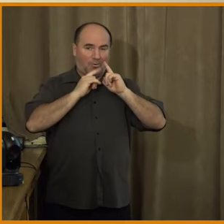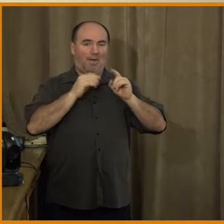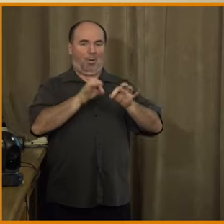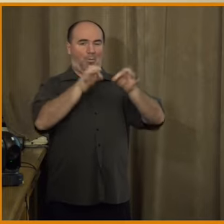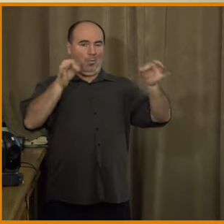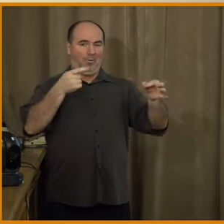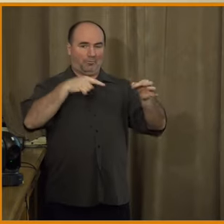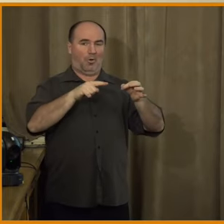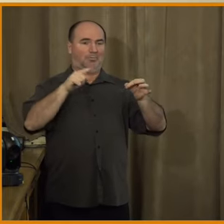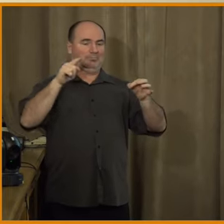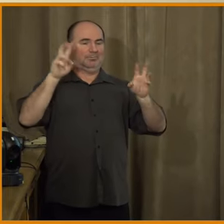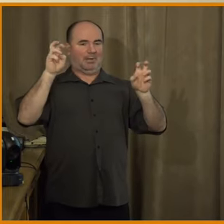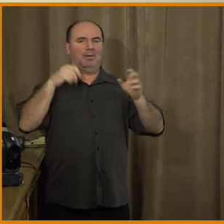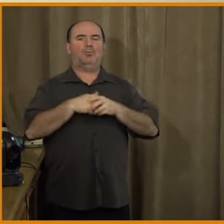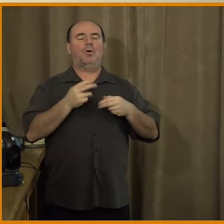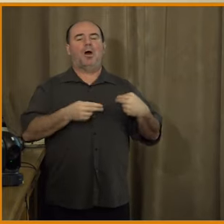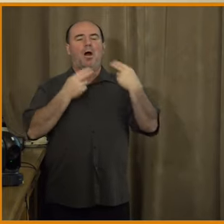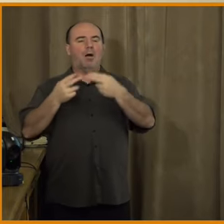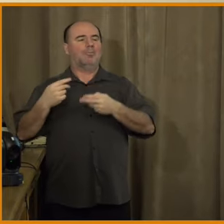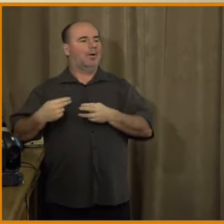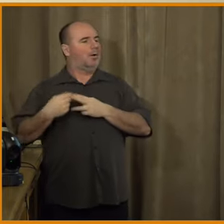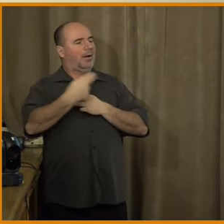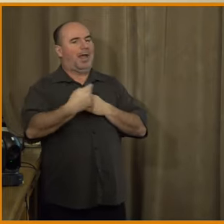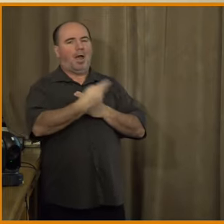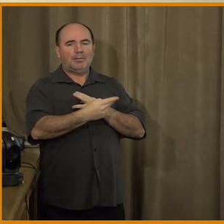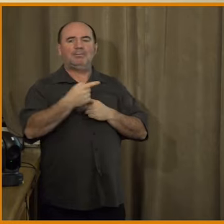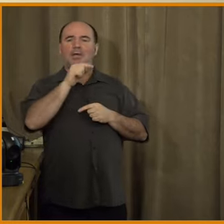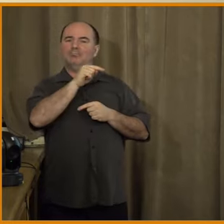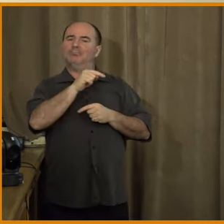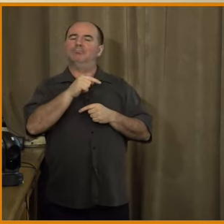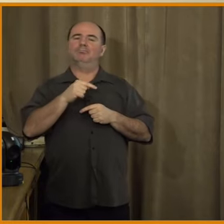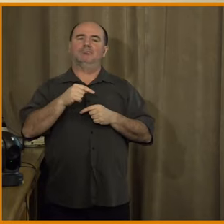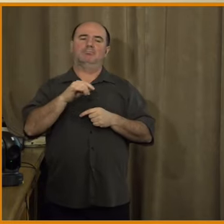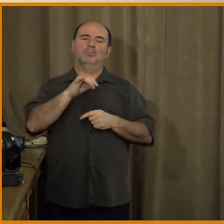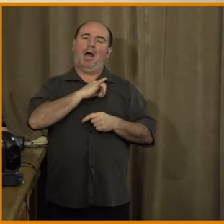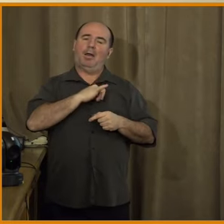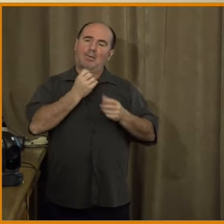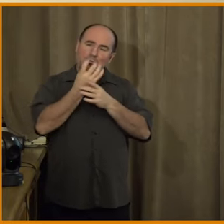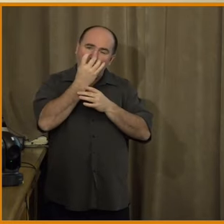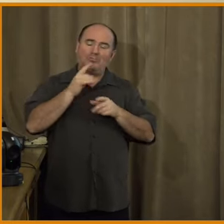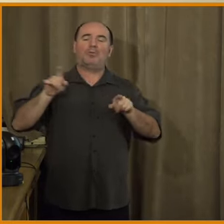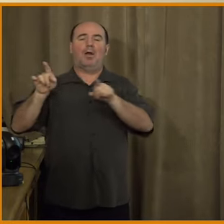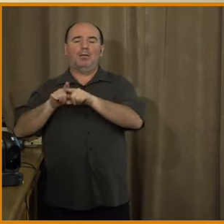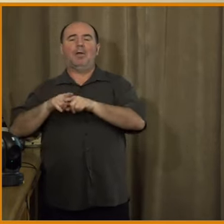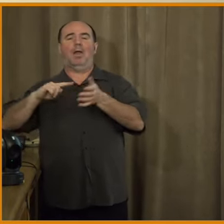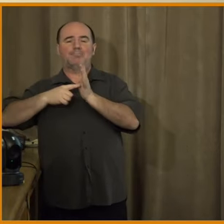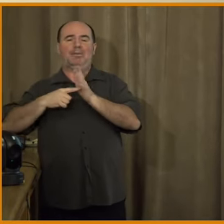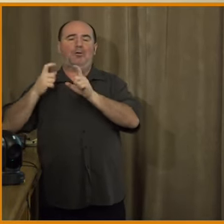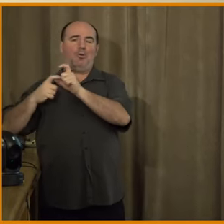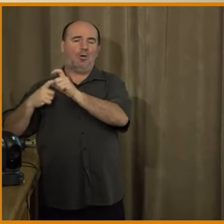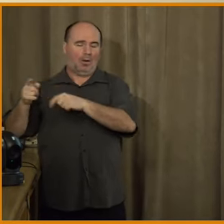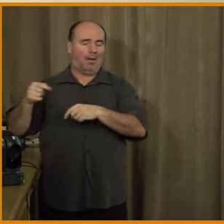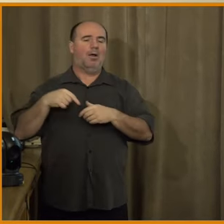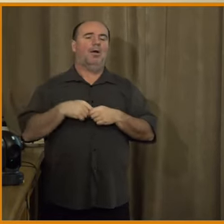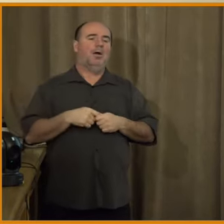zajímat reakce Adama Ružičky a Petra Gongali na to, co Marie říkala, tedy na tohleto rámování dezinformací jako sociální problém. A